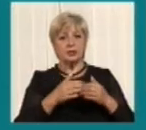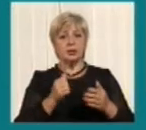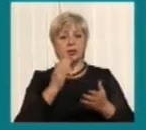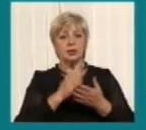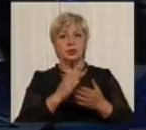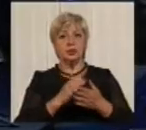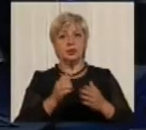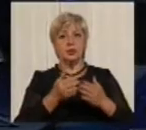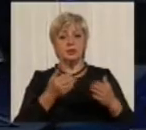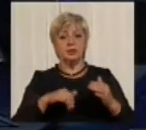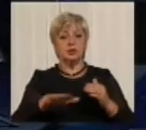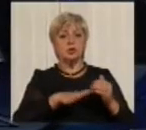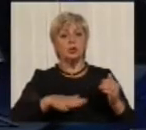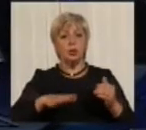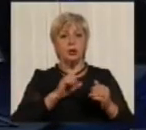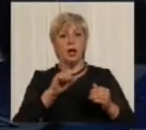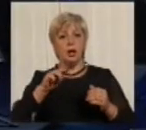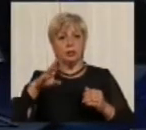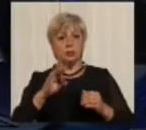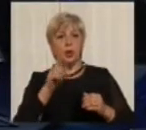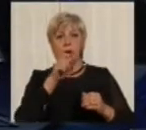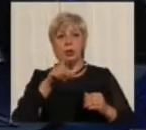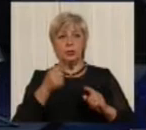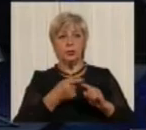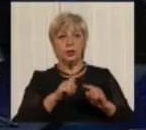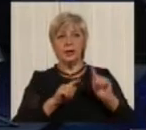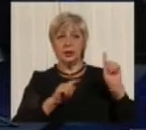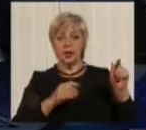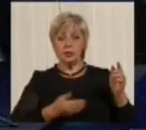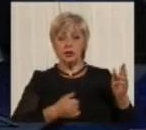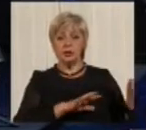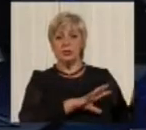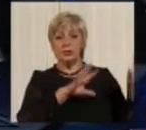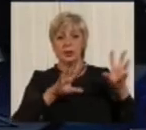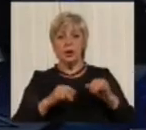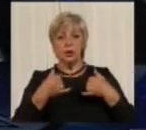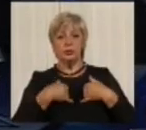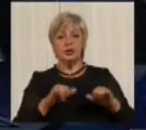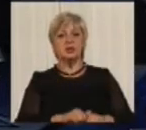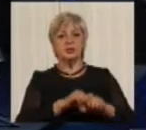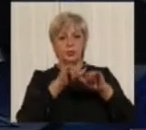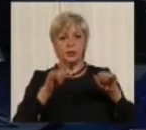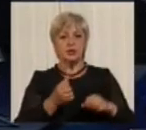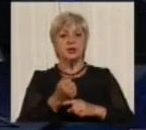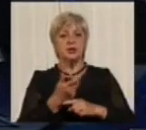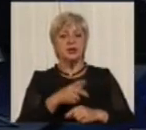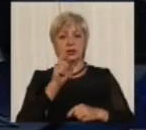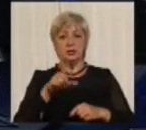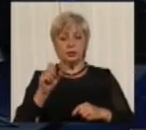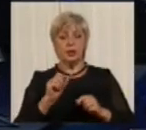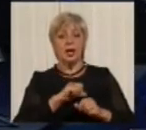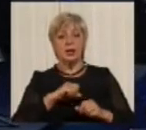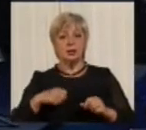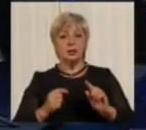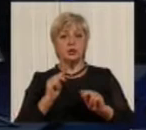люди, які жили там, вони переїхали сюди. І у нас збільшилась кількість людей. І саме через те, у нас